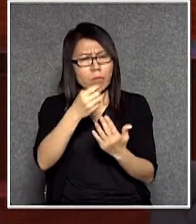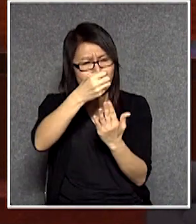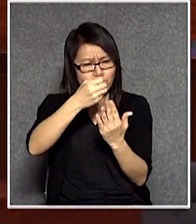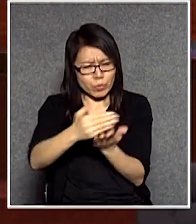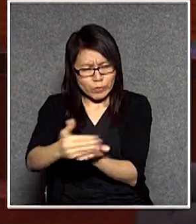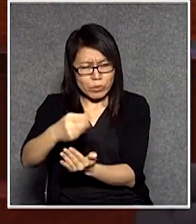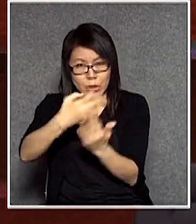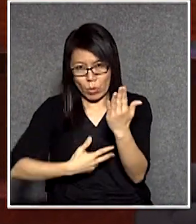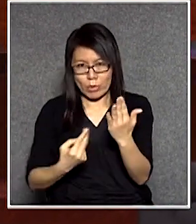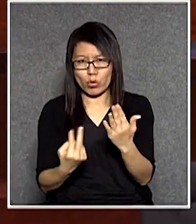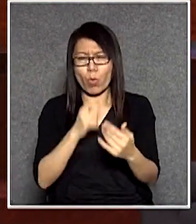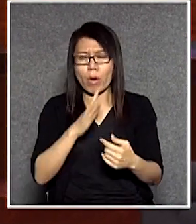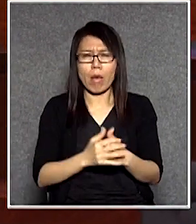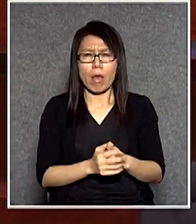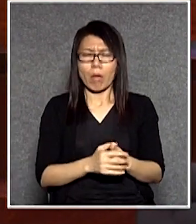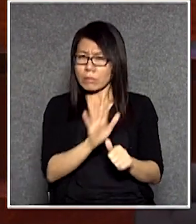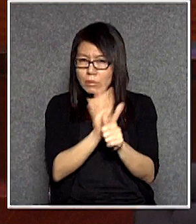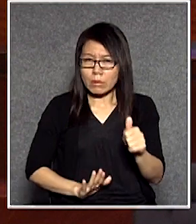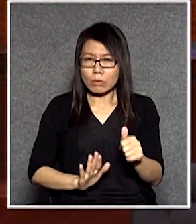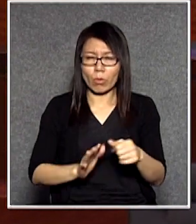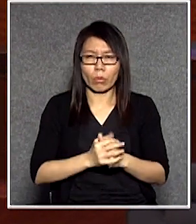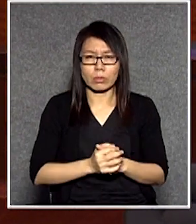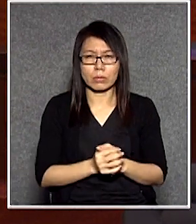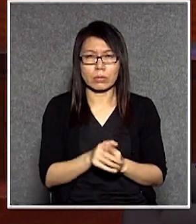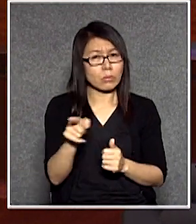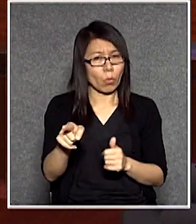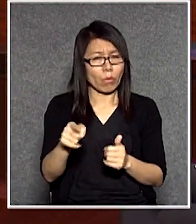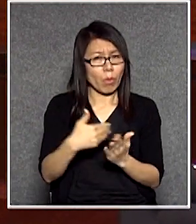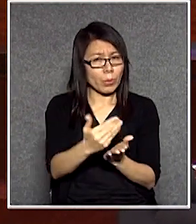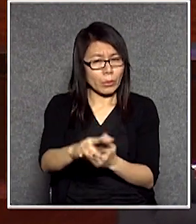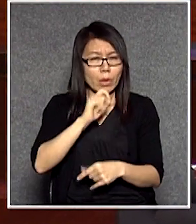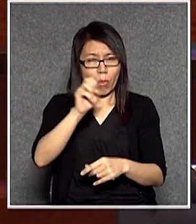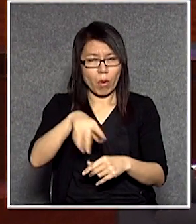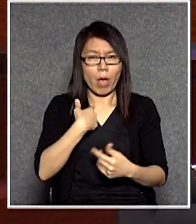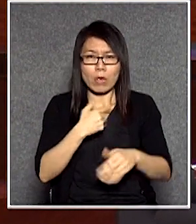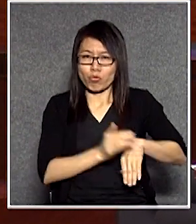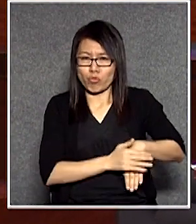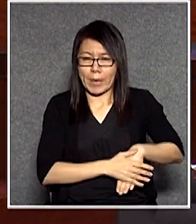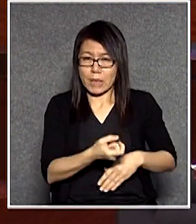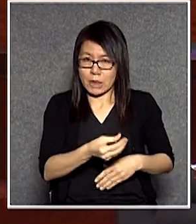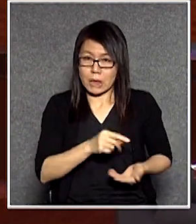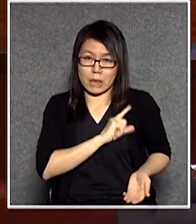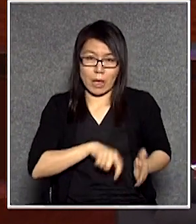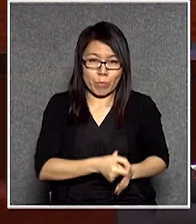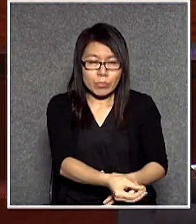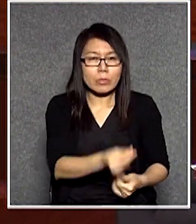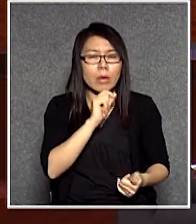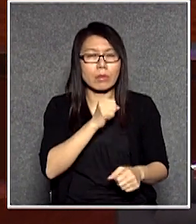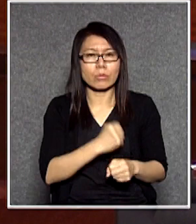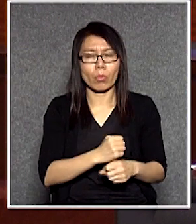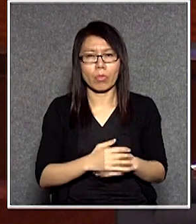案的說法影響了他的撥款要叫人家儲備金出來我覺得這個